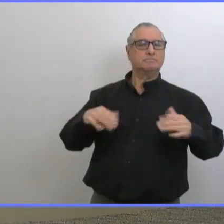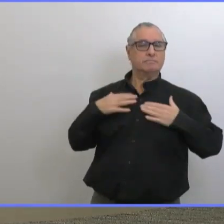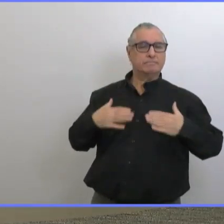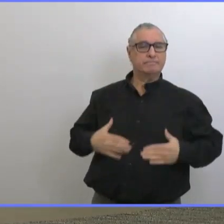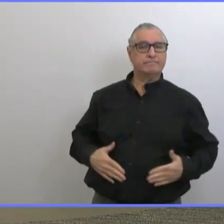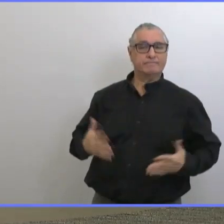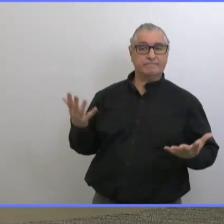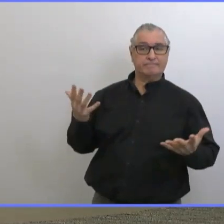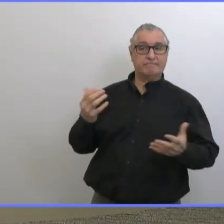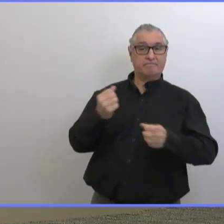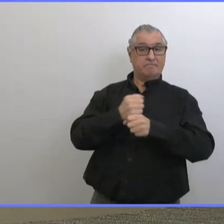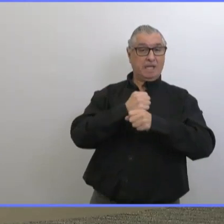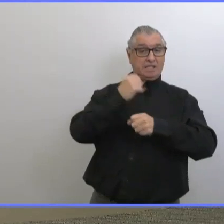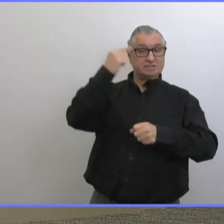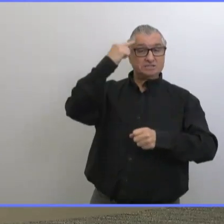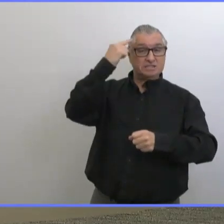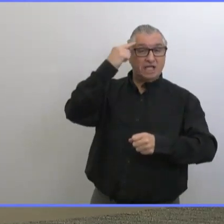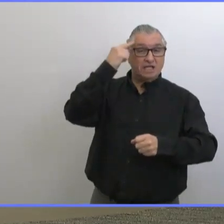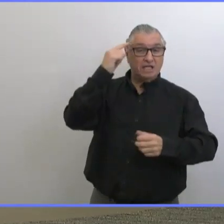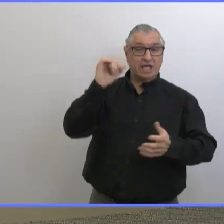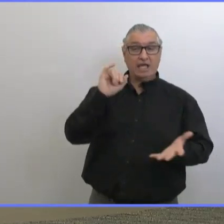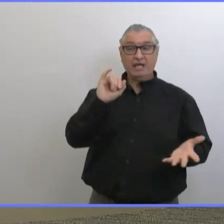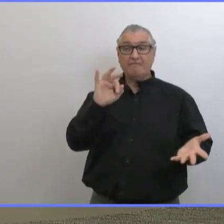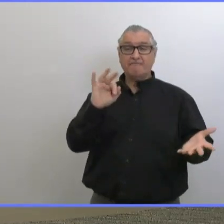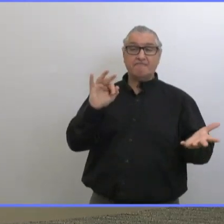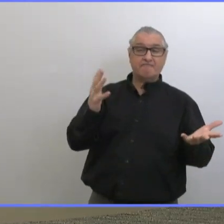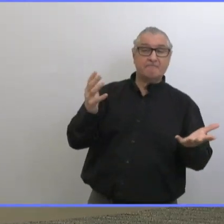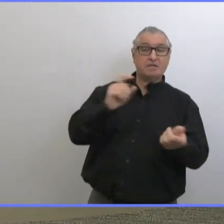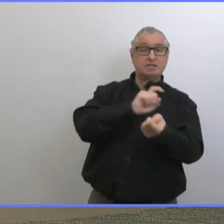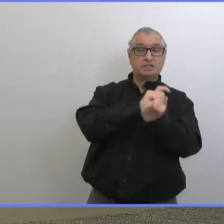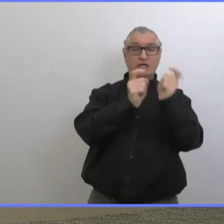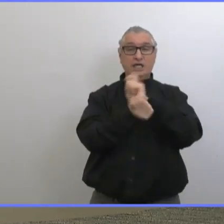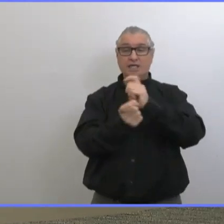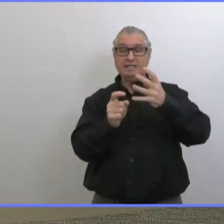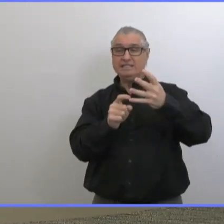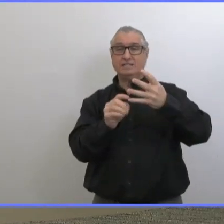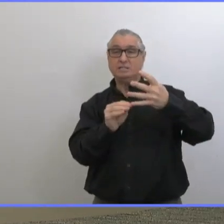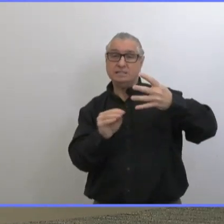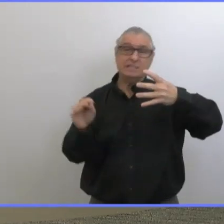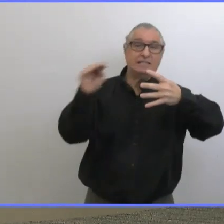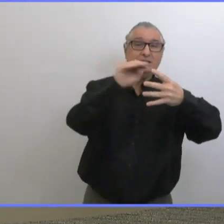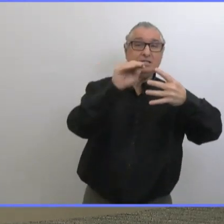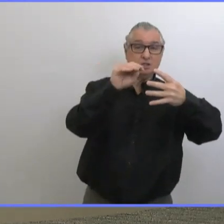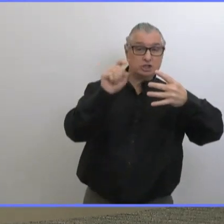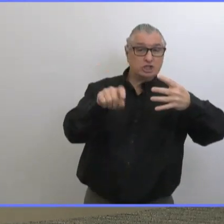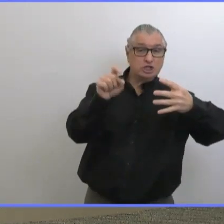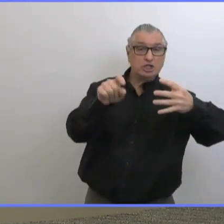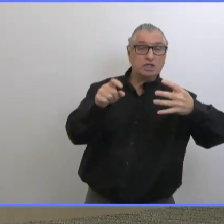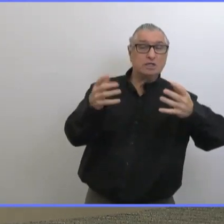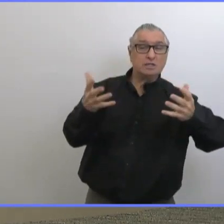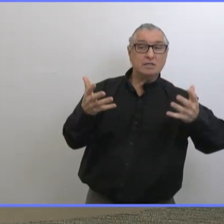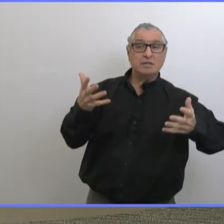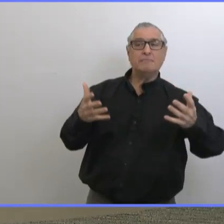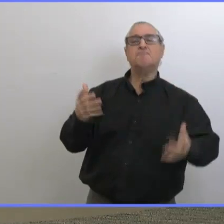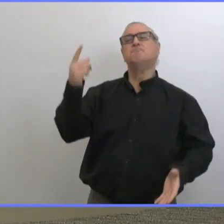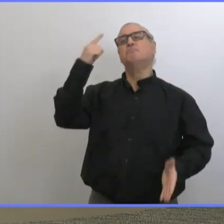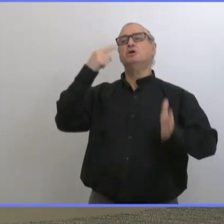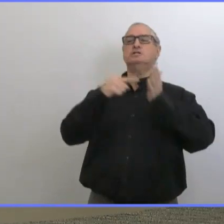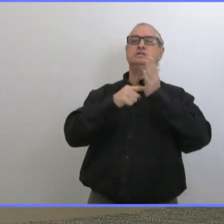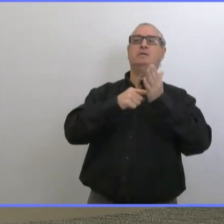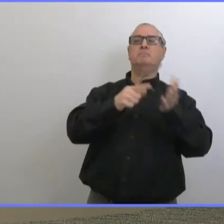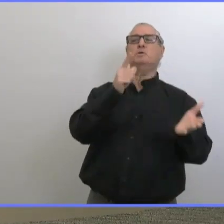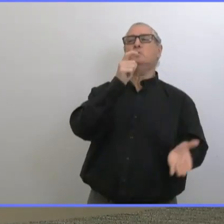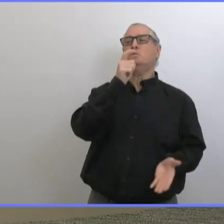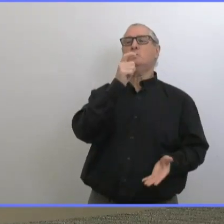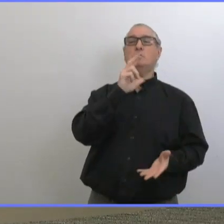Ce ne serait pas plus logique que ces personnes soient mises plus en priorité que des gens qui ont